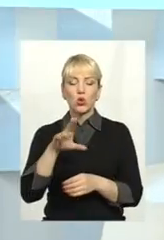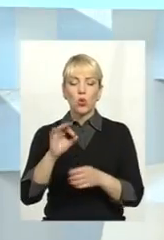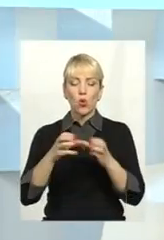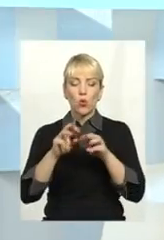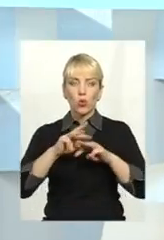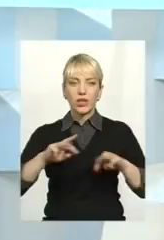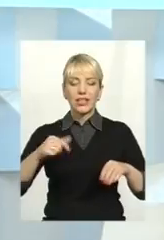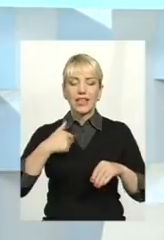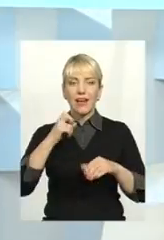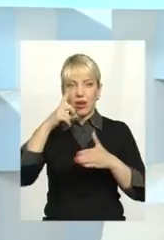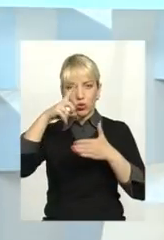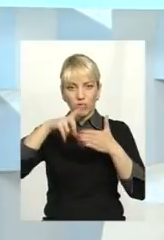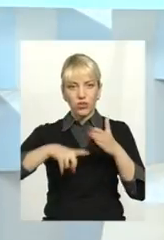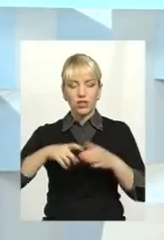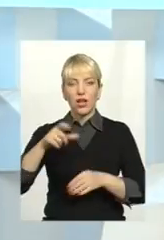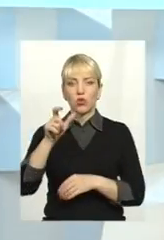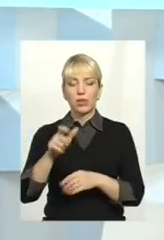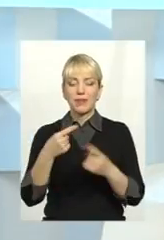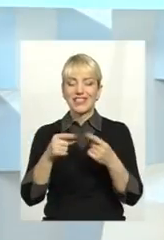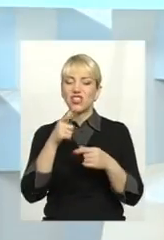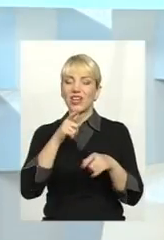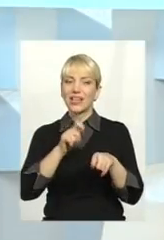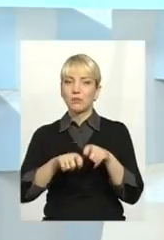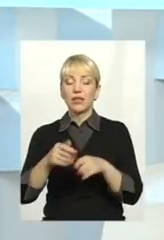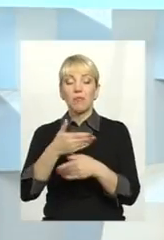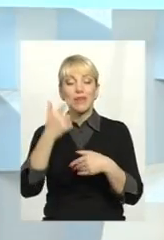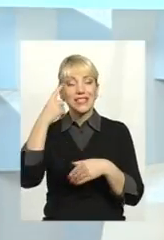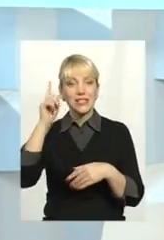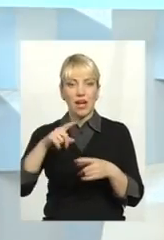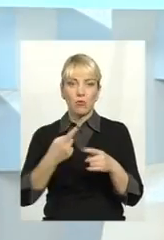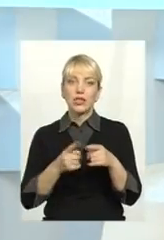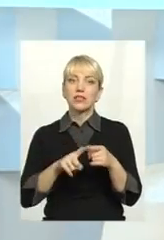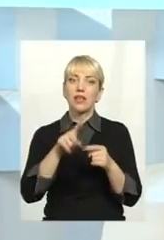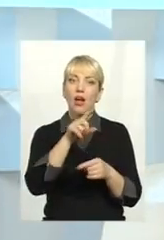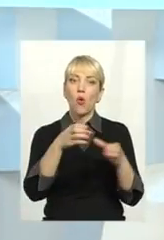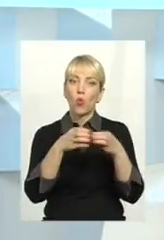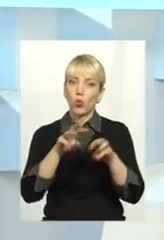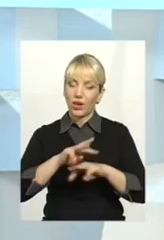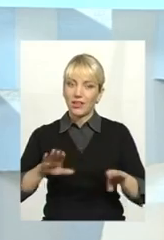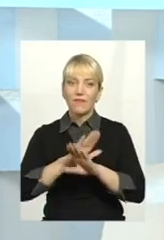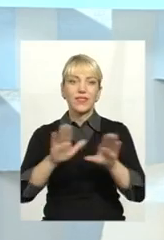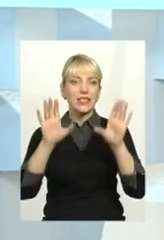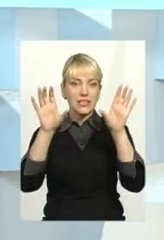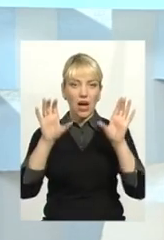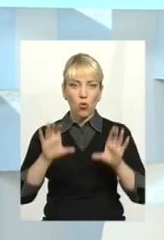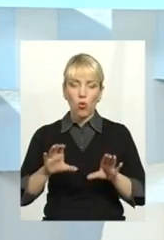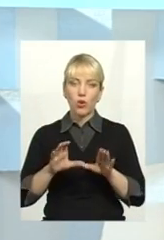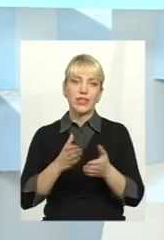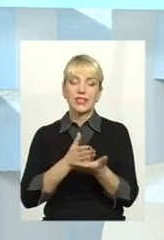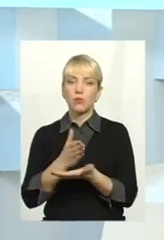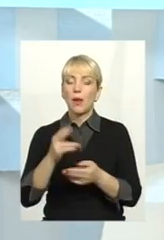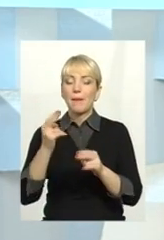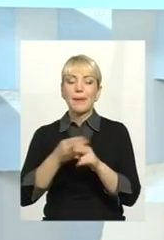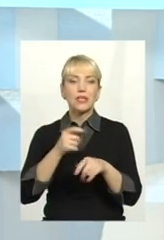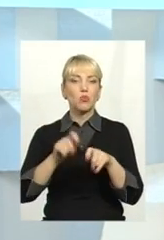як довірена особа, допомагаю з іншими експертами. І ми знаємо одне, це уряд в незаконний спосіб, без перевірки будь-якої